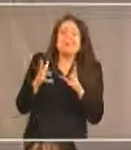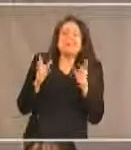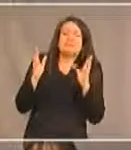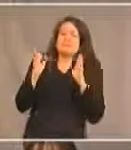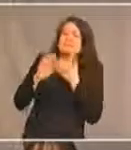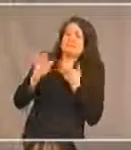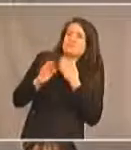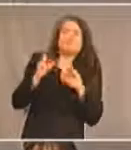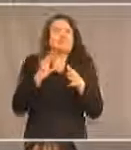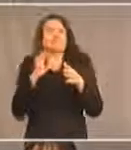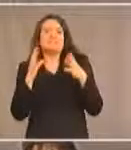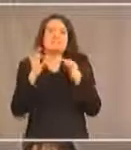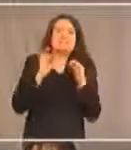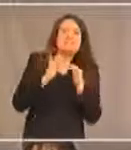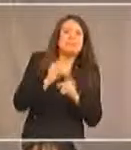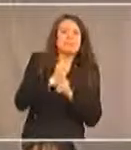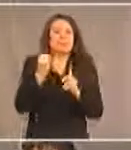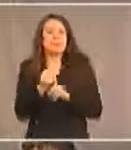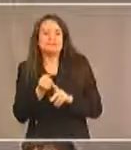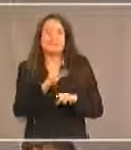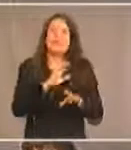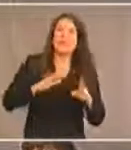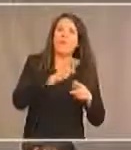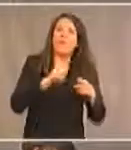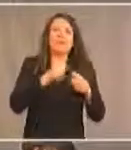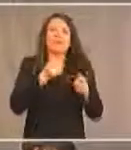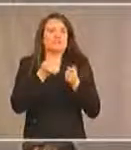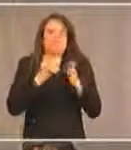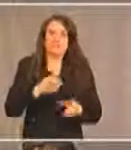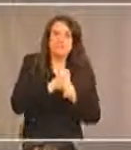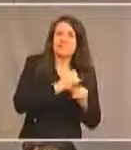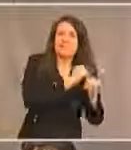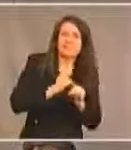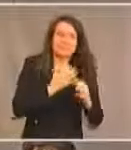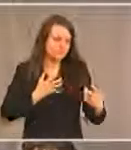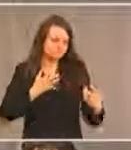services. On a des services de gestion des cas où nos gestionnaires travaillent individuellement